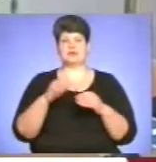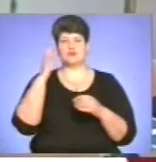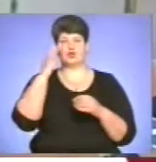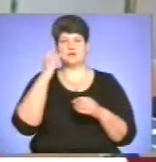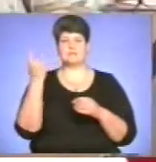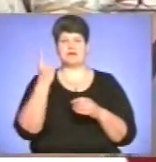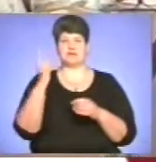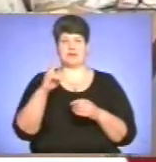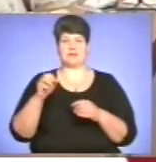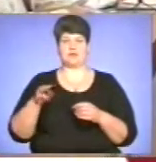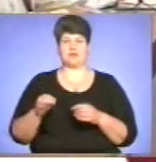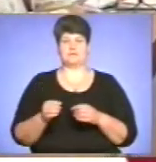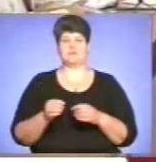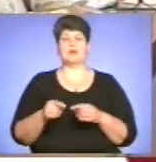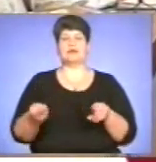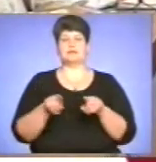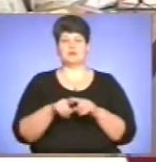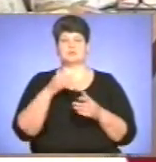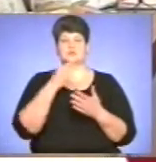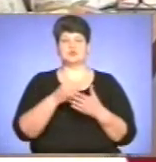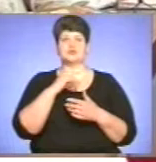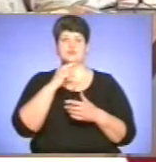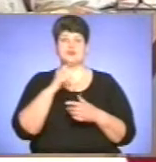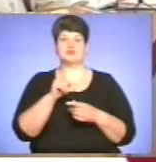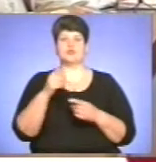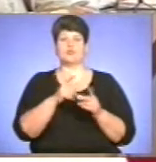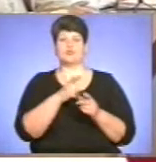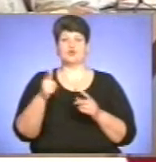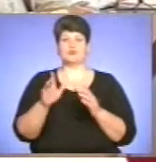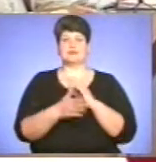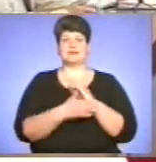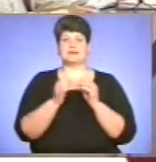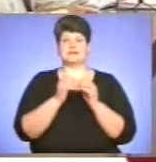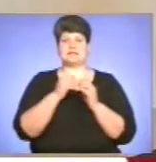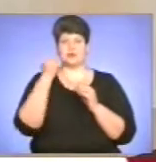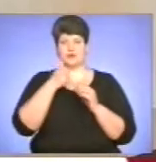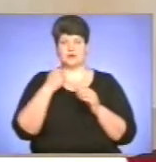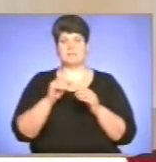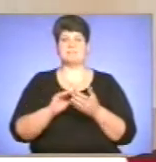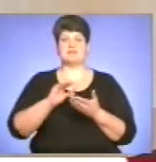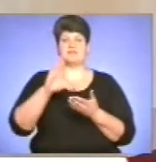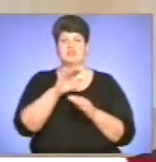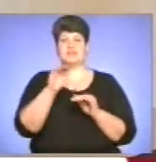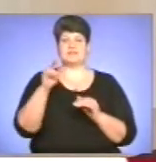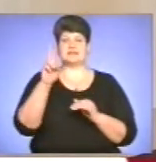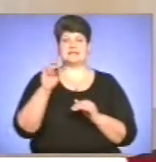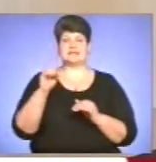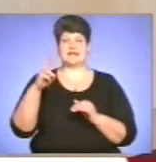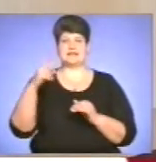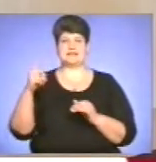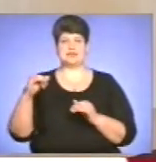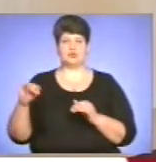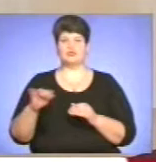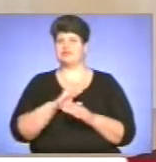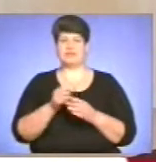першої категорії. Також зауважили, що протягом останніх 10 років підвищення рівня цезію на забруднених територіях в області не виявили.